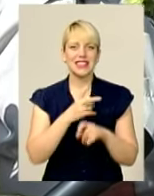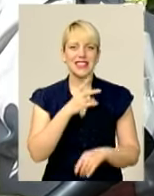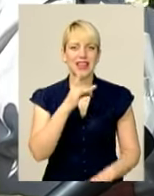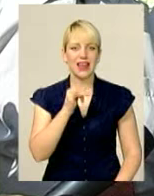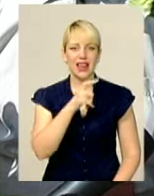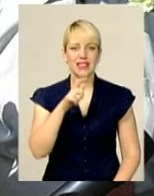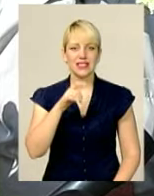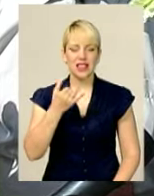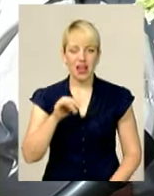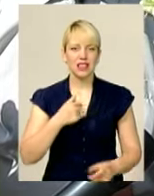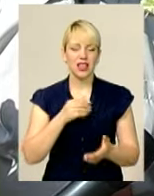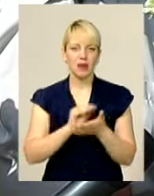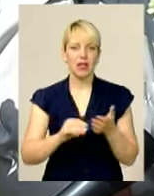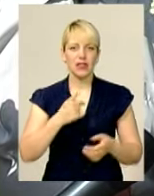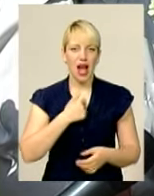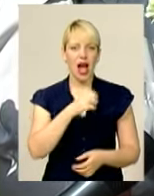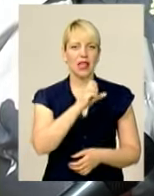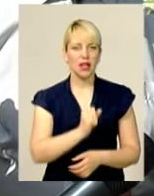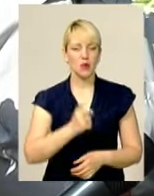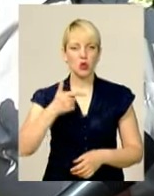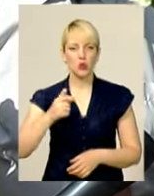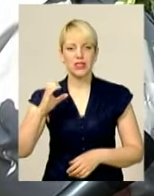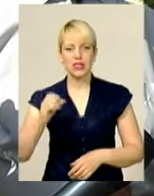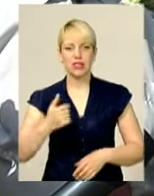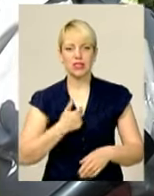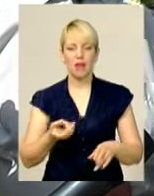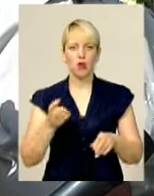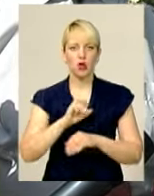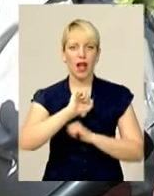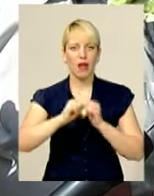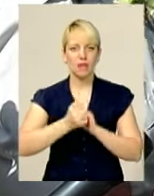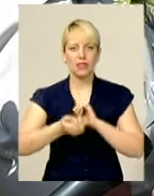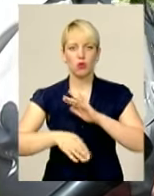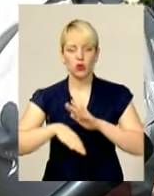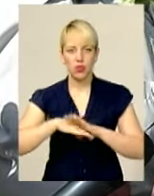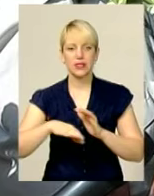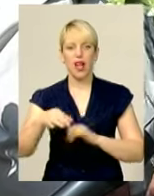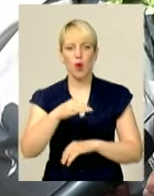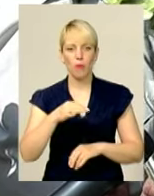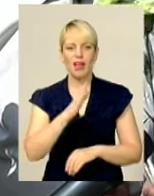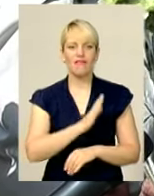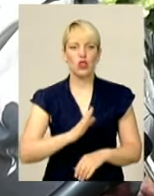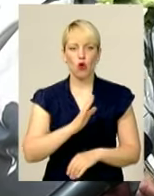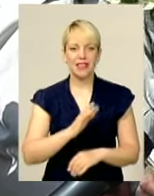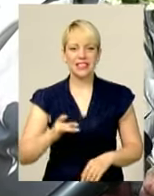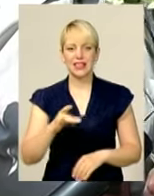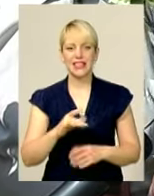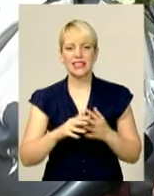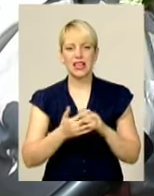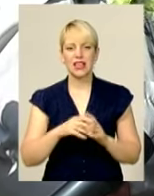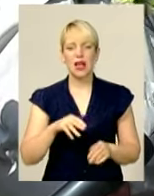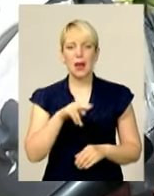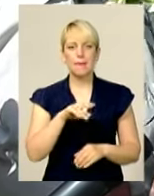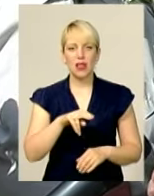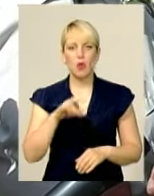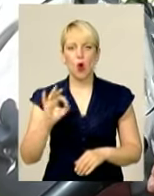написав, я Атаманюк Григорій Сергійович. Прийшов з Кам'янець-Подольської області, Вінковецького району, село Пілипе